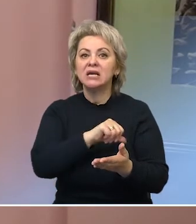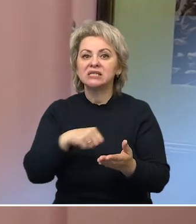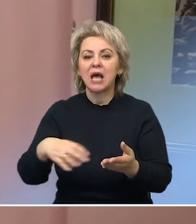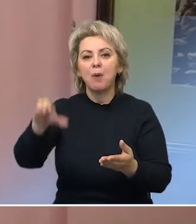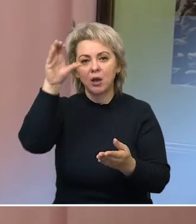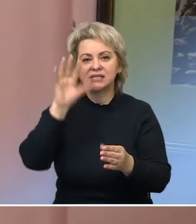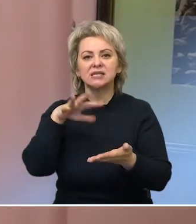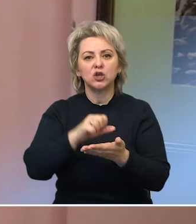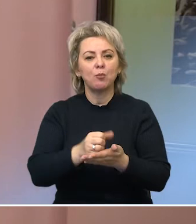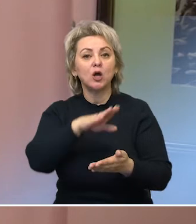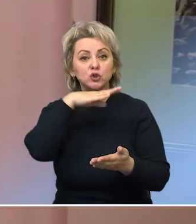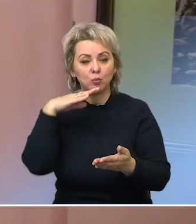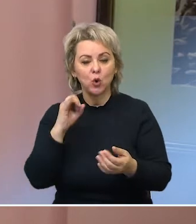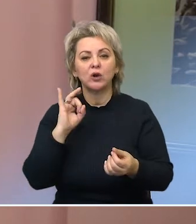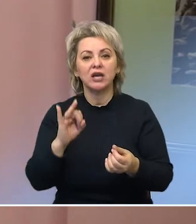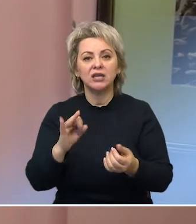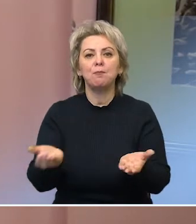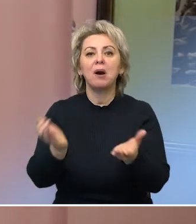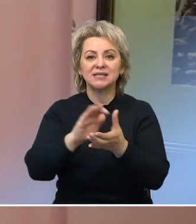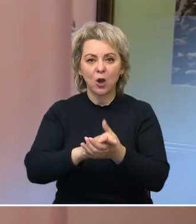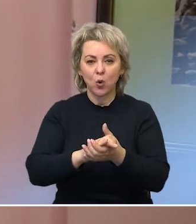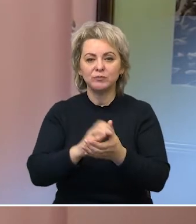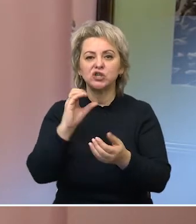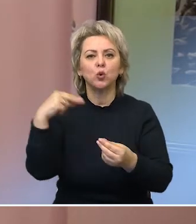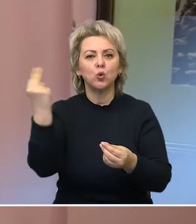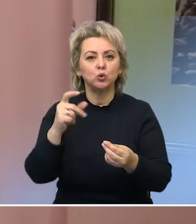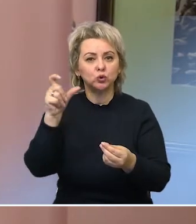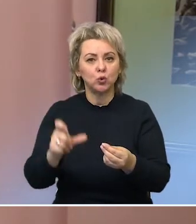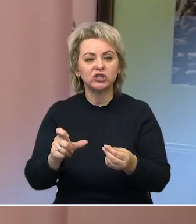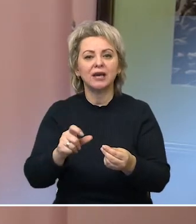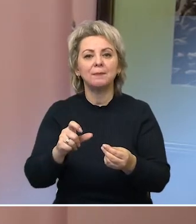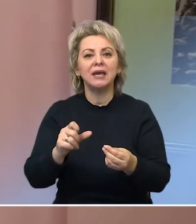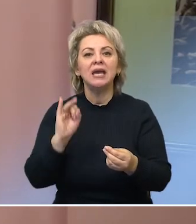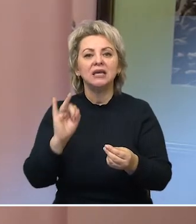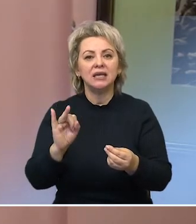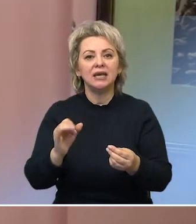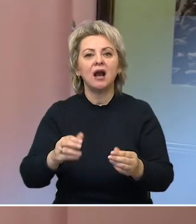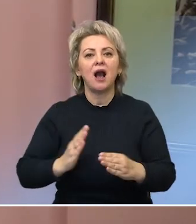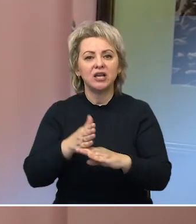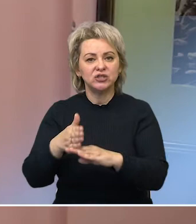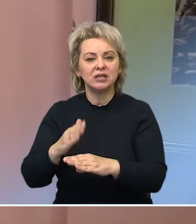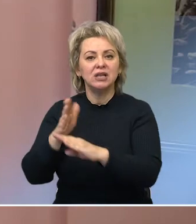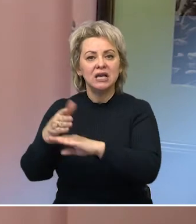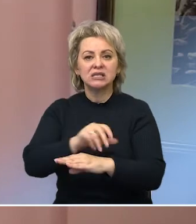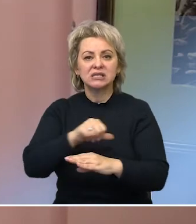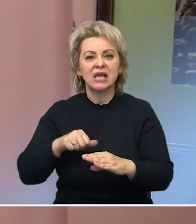много. И познакомился с художниками-передвижниками. И ходил сам на курсы в Академию